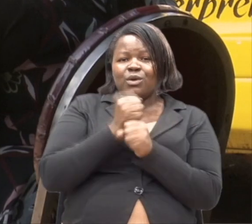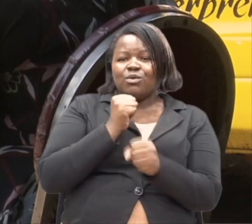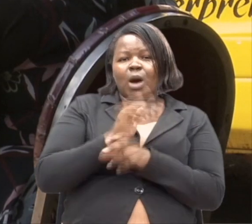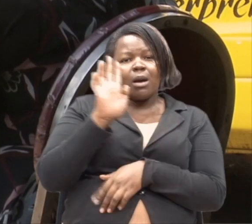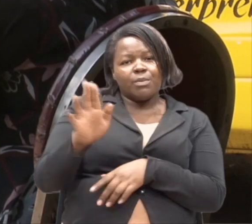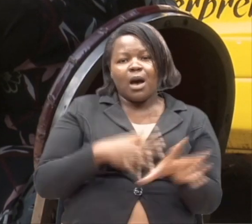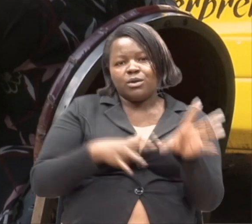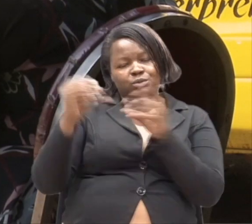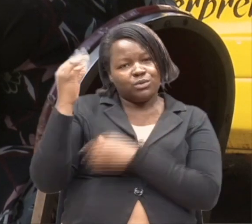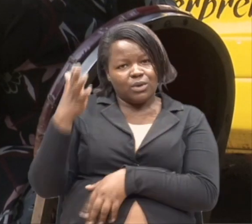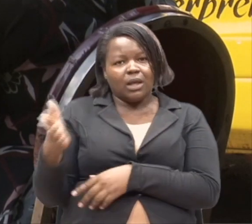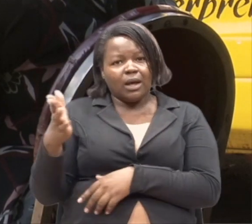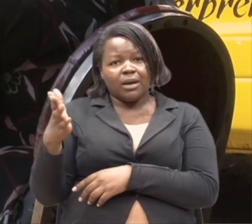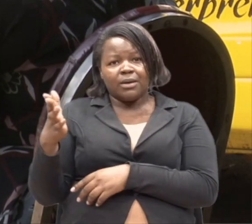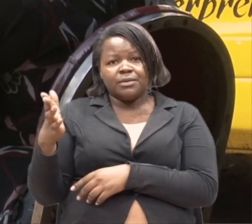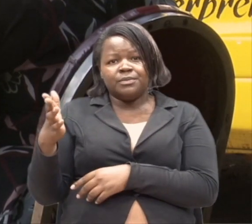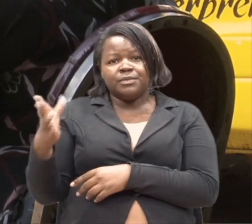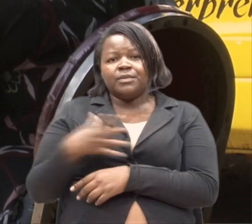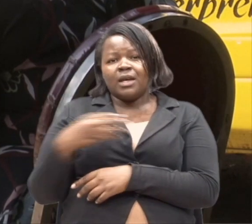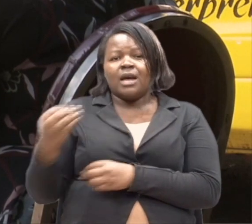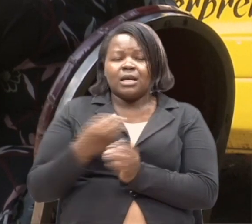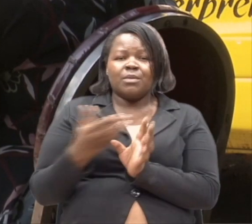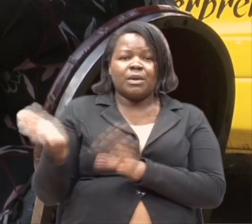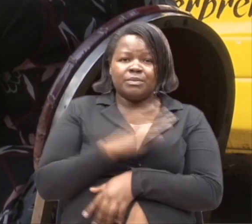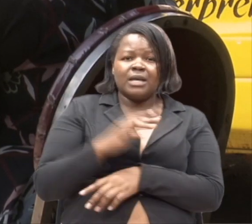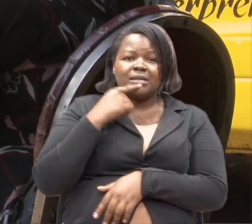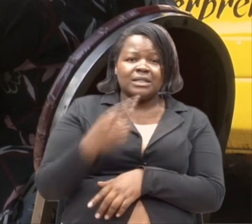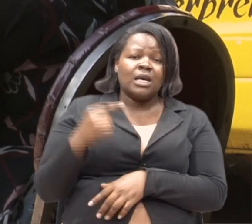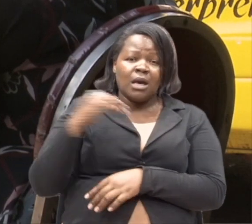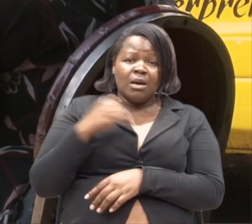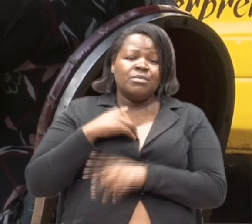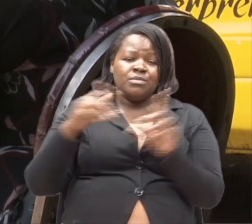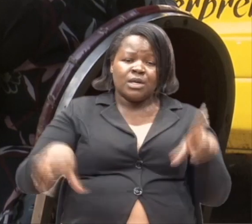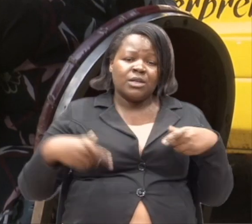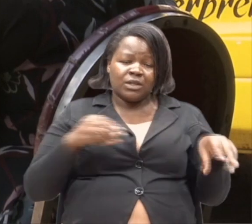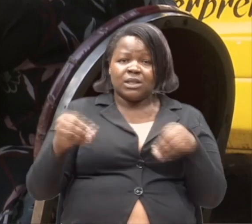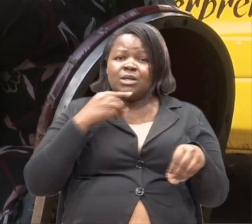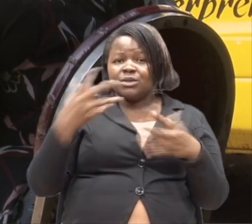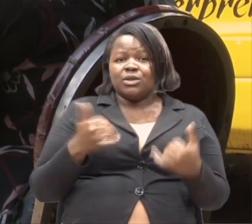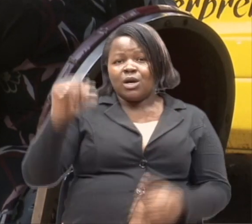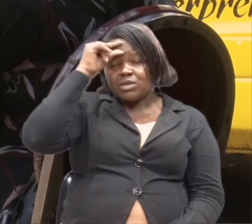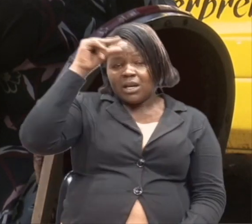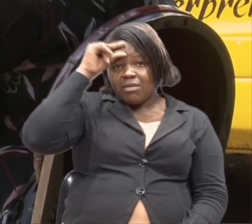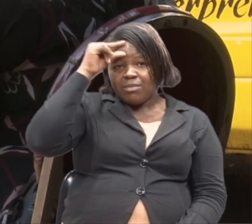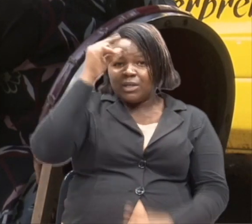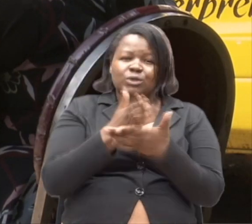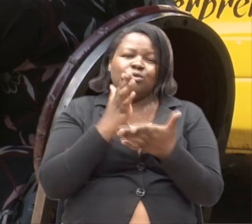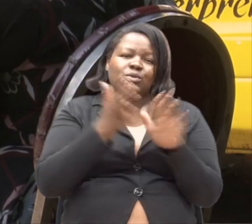kazi yake ni kuenda pale na kurudisha ya kwamba mimi ni naishi na ulemavu. Kwa hivyo serikali